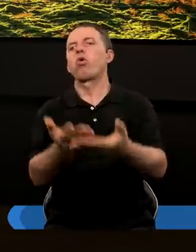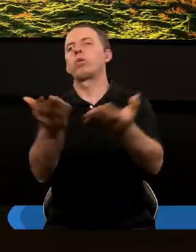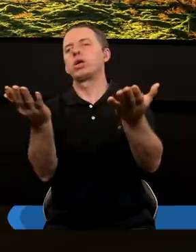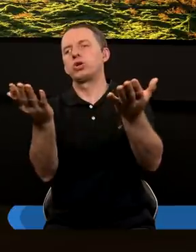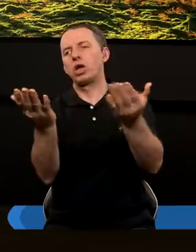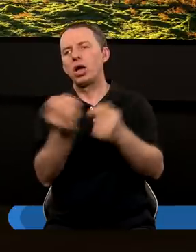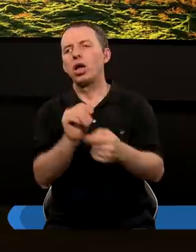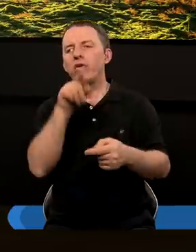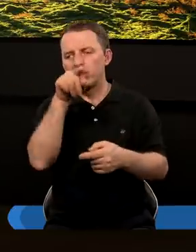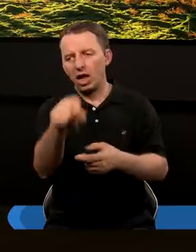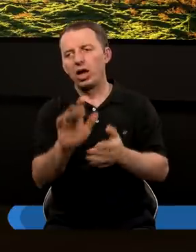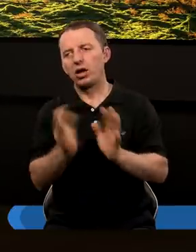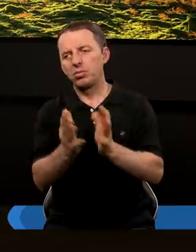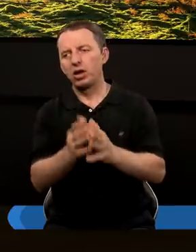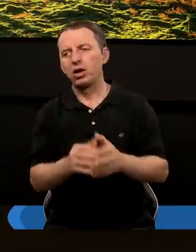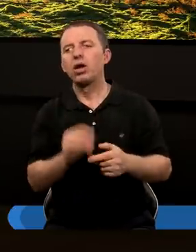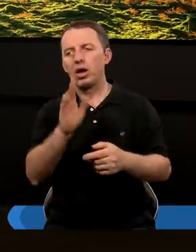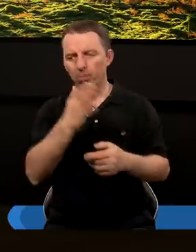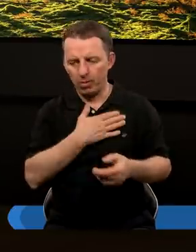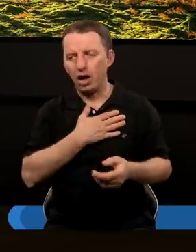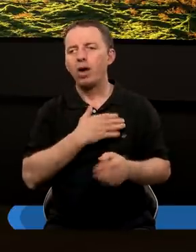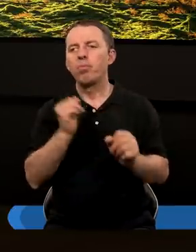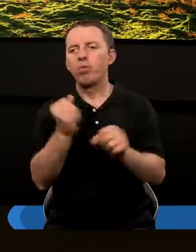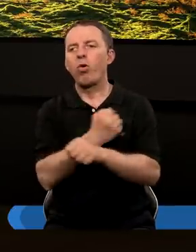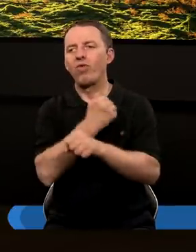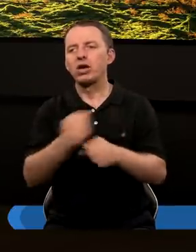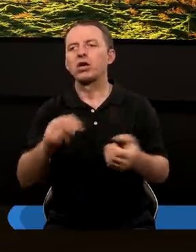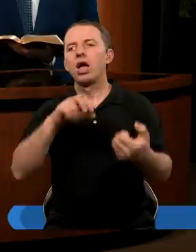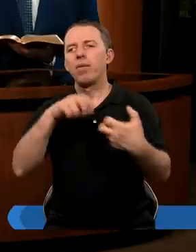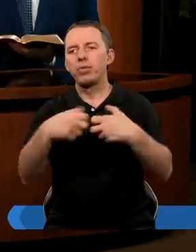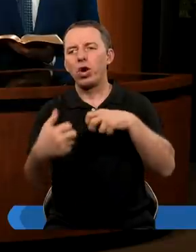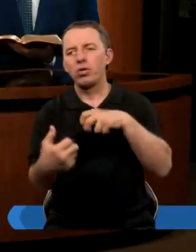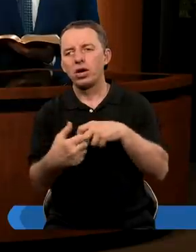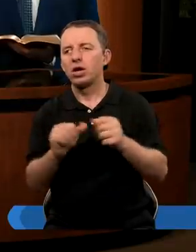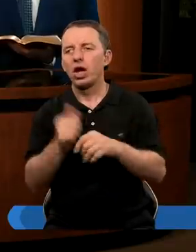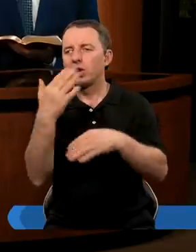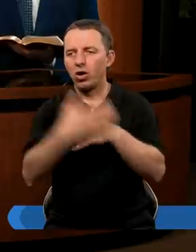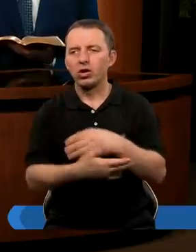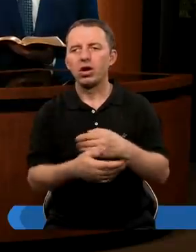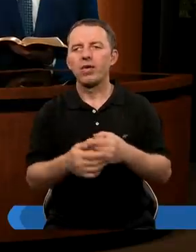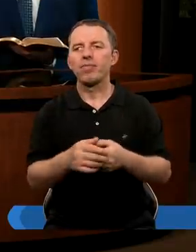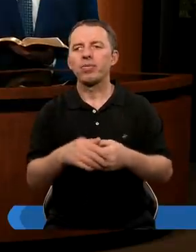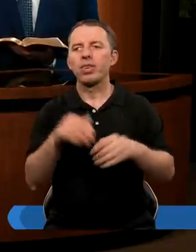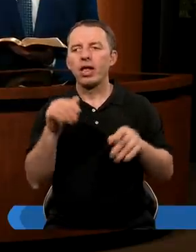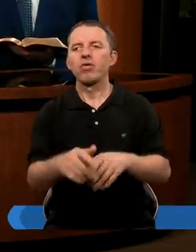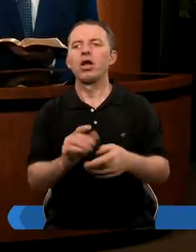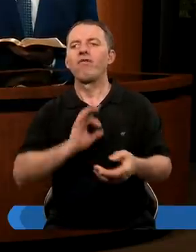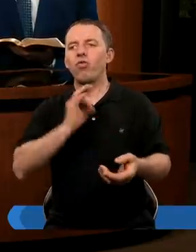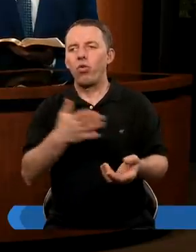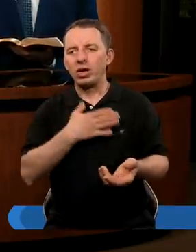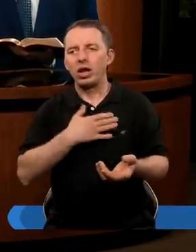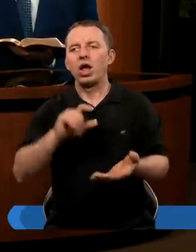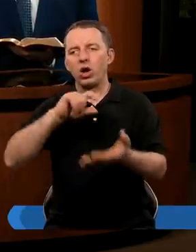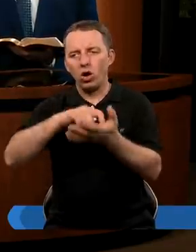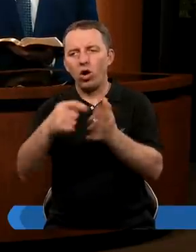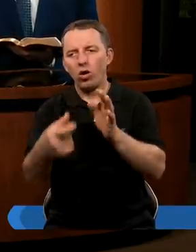publicznie, no i w ten sposób naraża się na poważny problem. Może nie do końca publicznie, bo modlił się we własnej